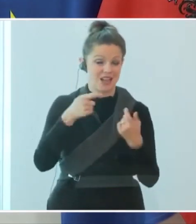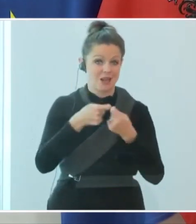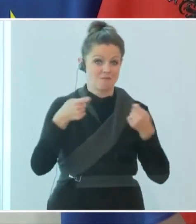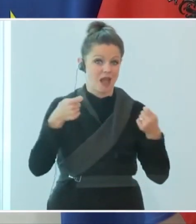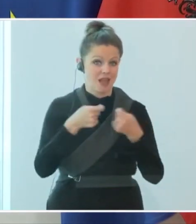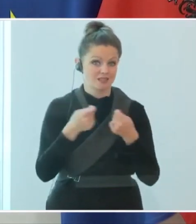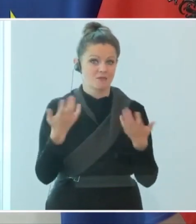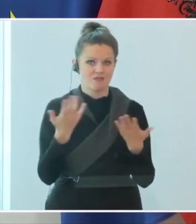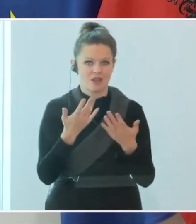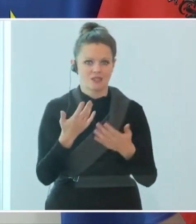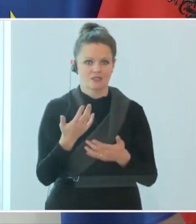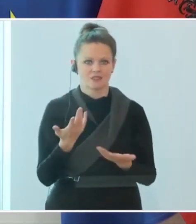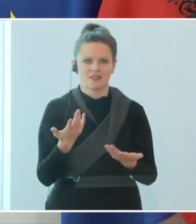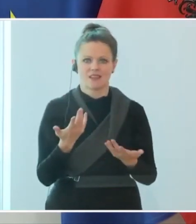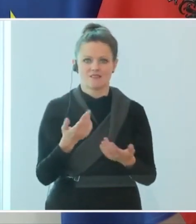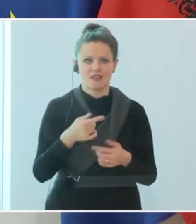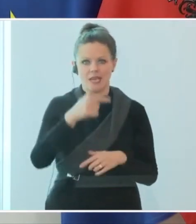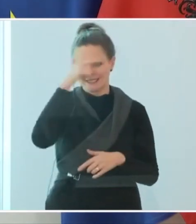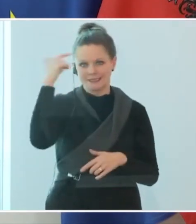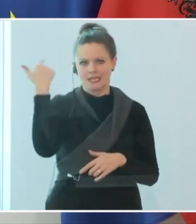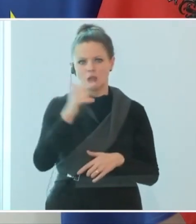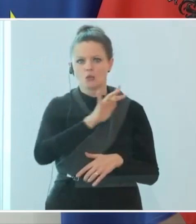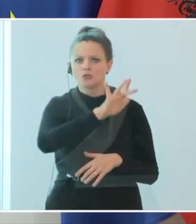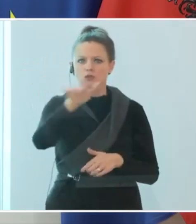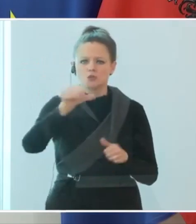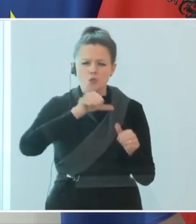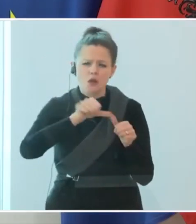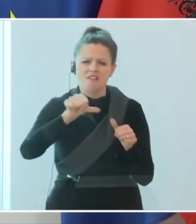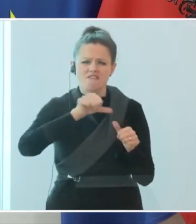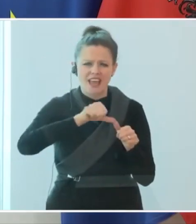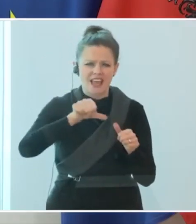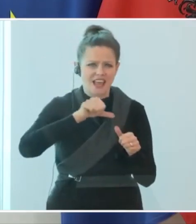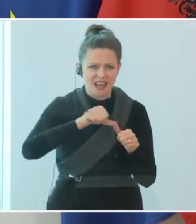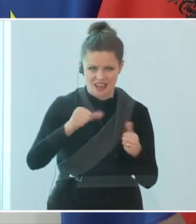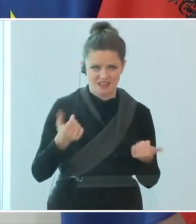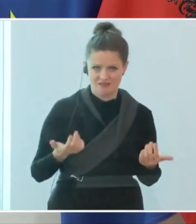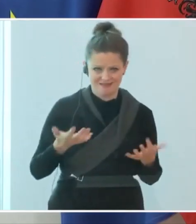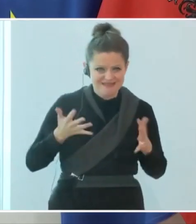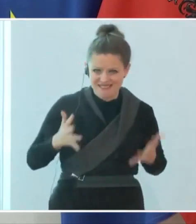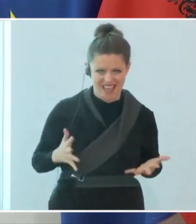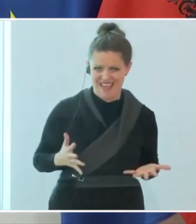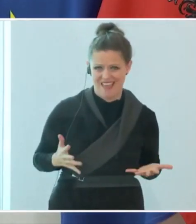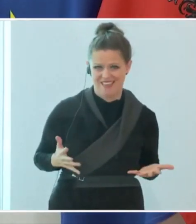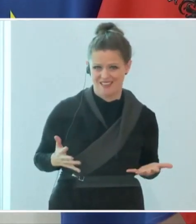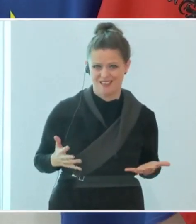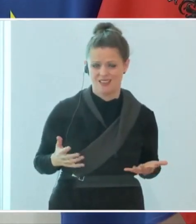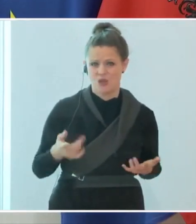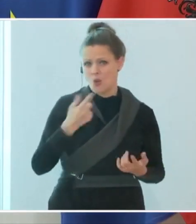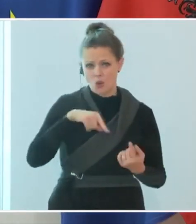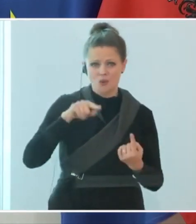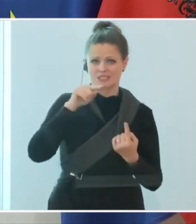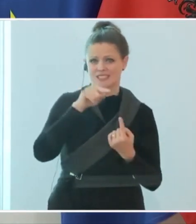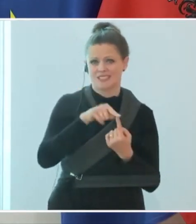nicht ein sinnloses Quälen der Österreicherinnen und Österreicher und Menschen, die in Österreich leben, sondern darauf zu achten, dass wir